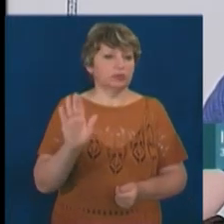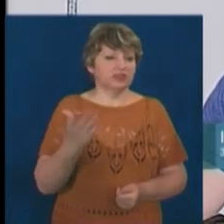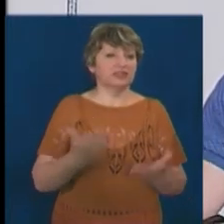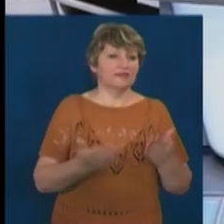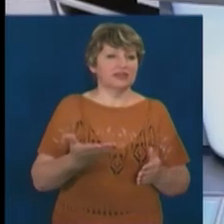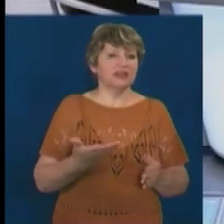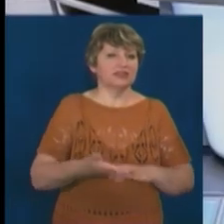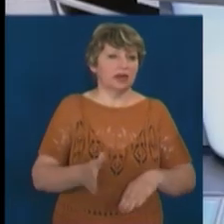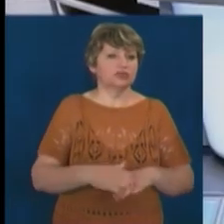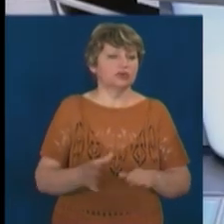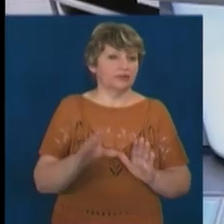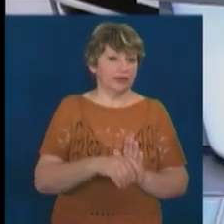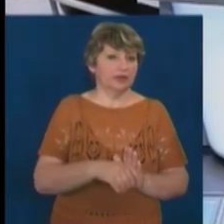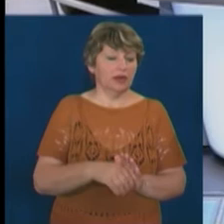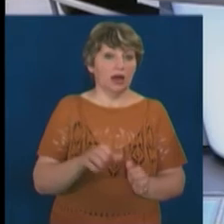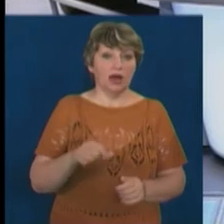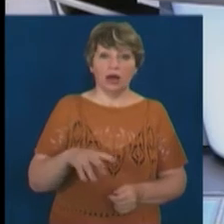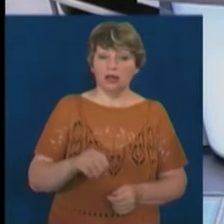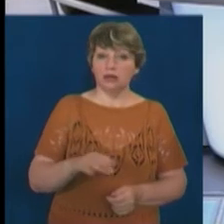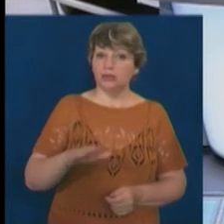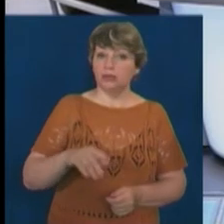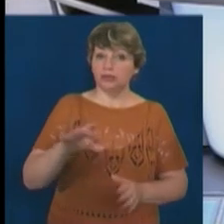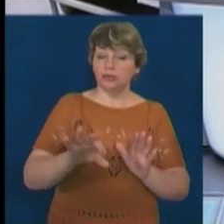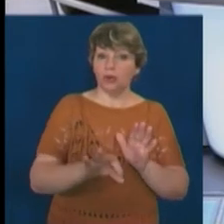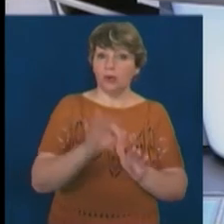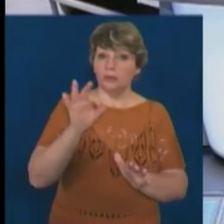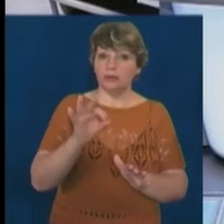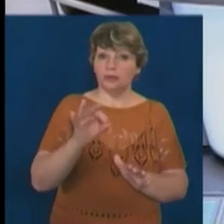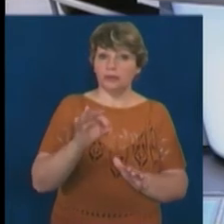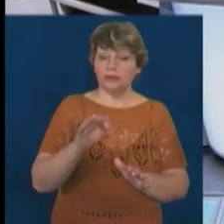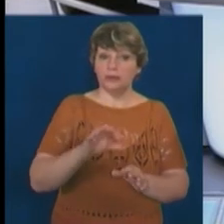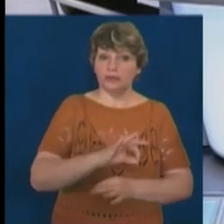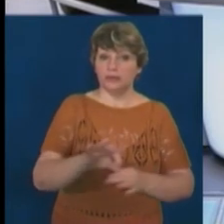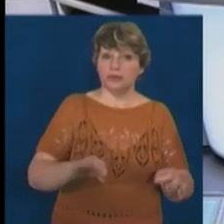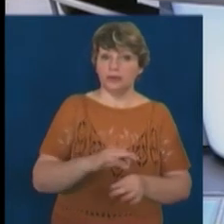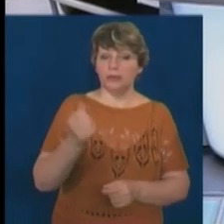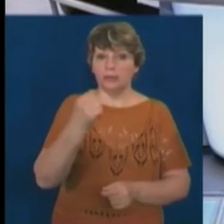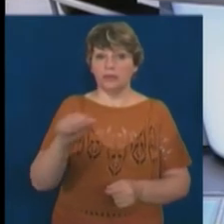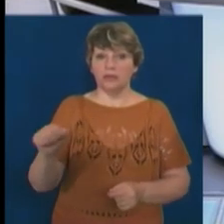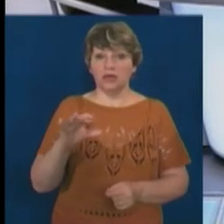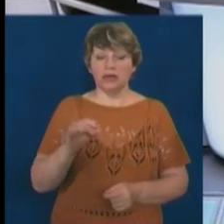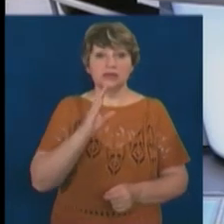втілити. Але потім цей проєкт відібрали в перелік переможців. І Ліда настільки